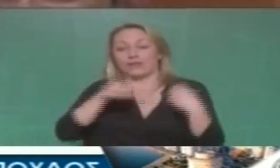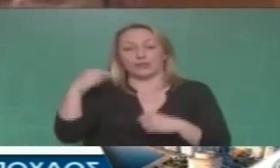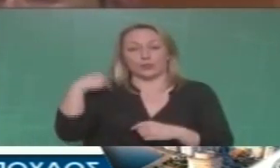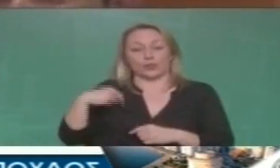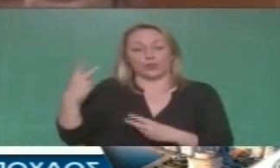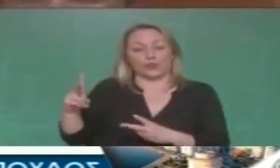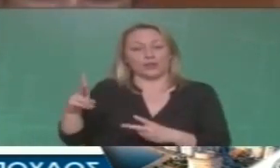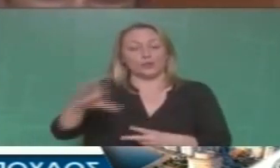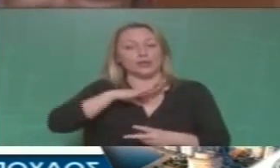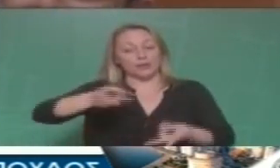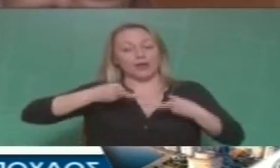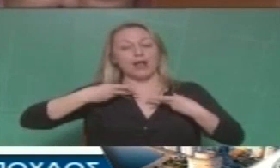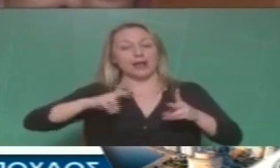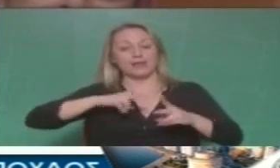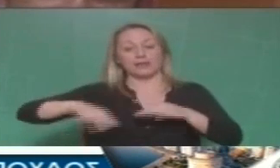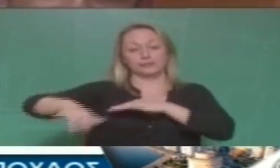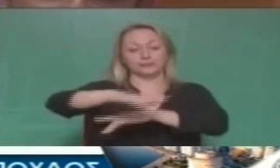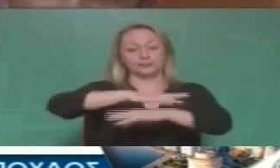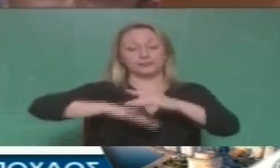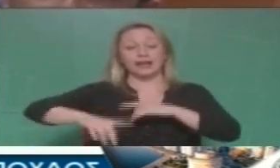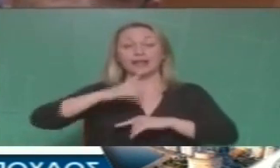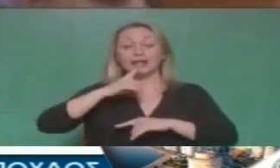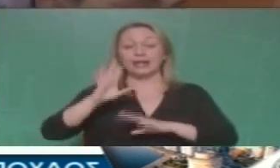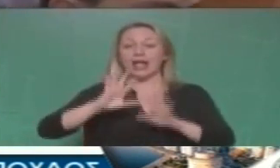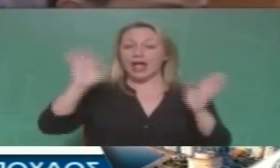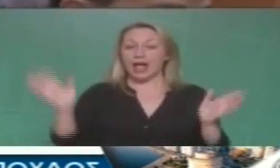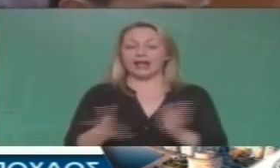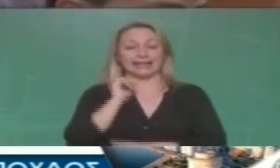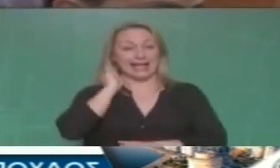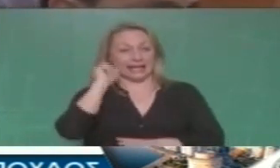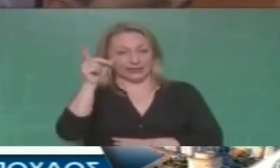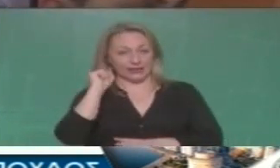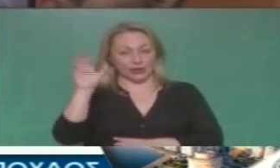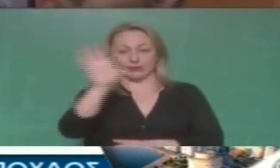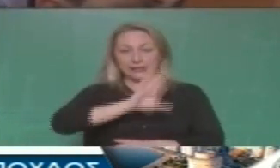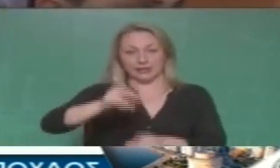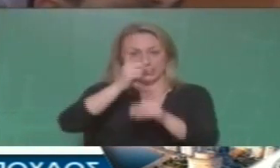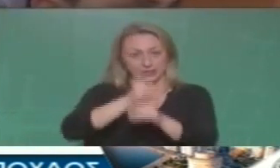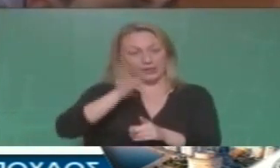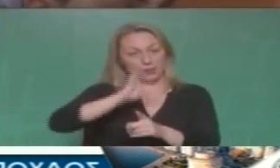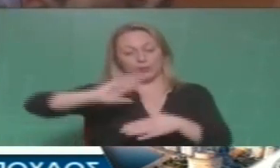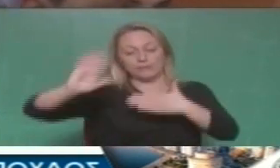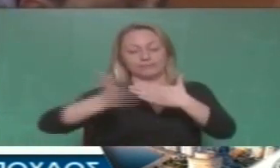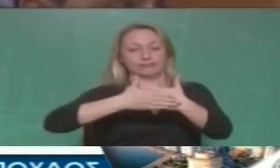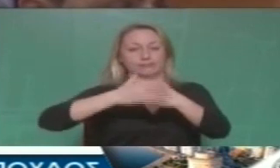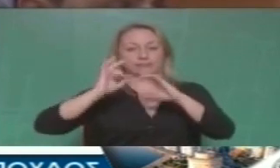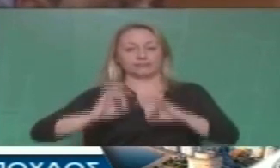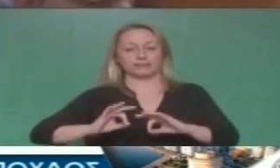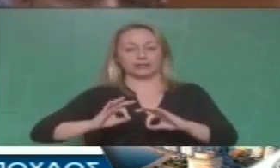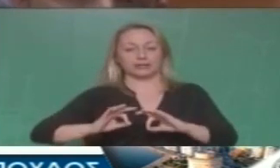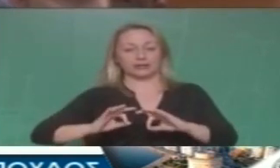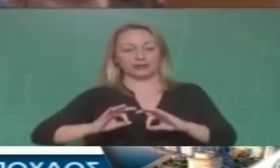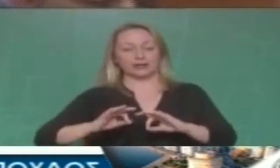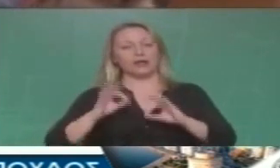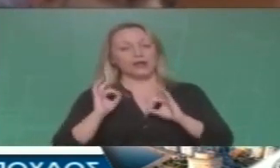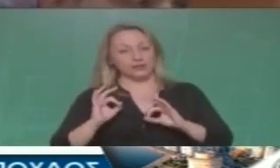κατοίκων και δεσμευσή του όχι στις φορές έχουμε εκθεσιακές δραστηριότητες που βεβαίως μπορούν να πάρουν πολύ